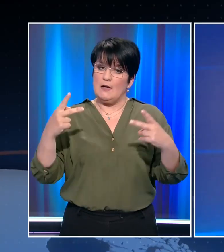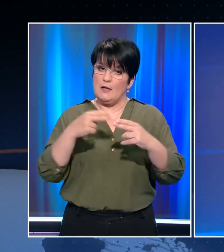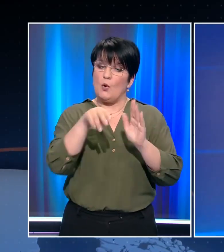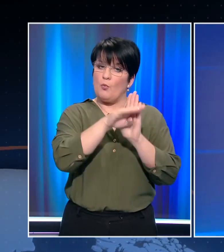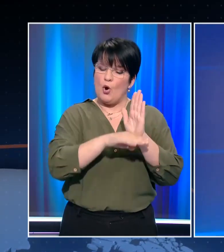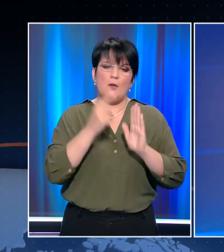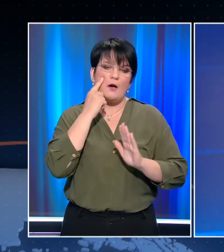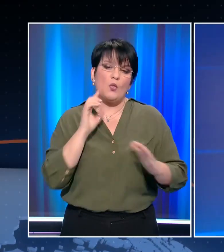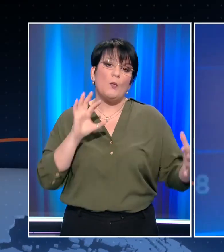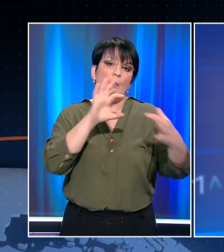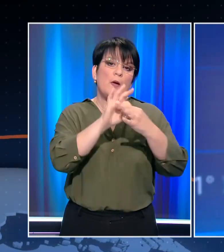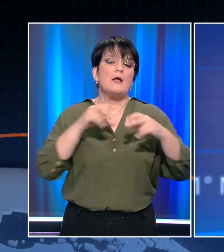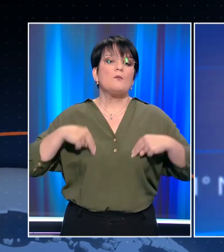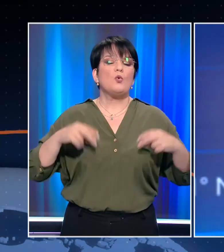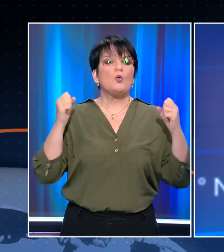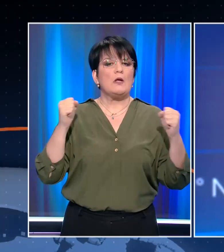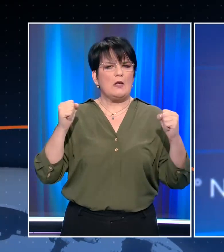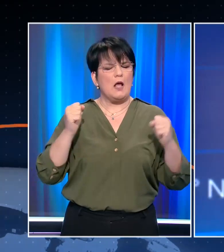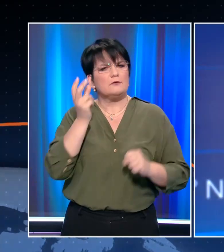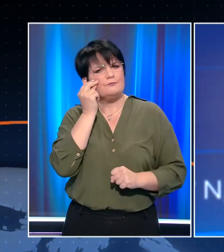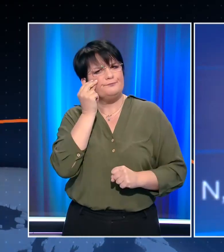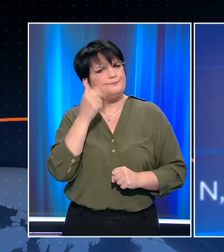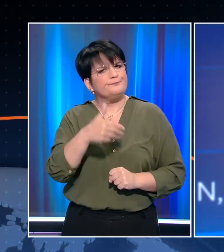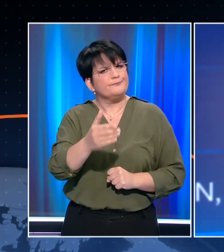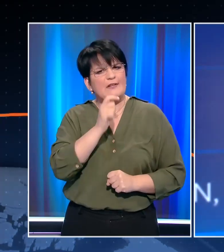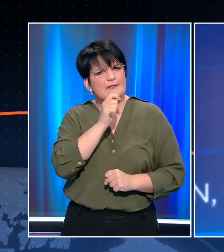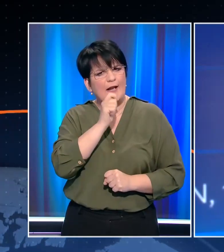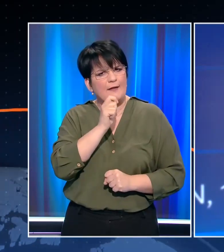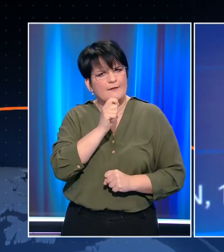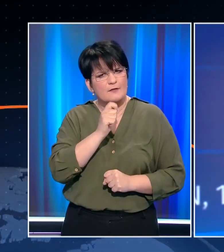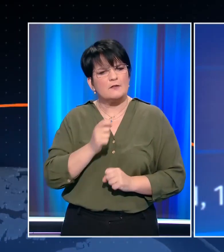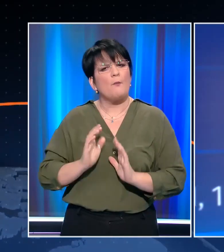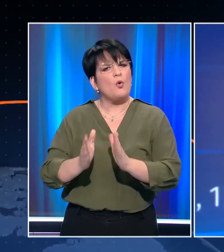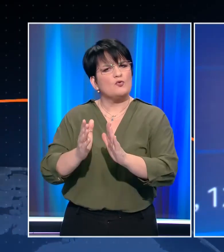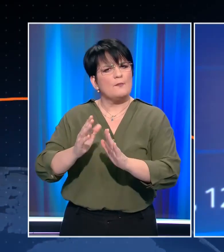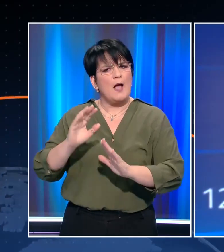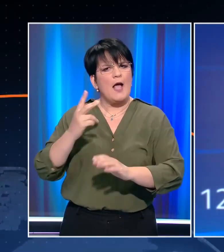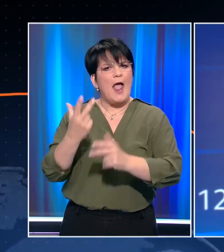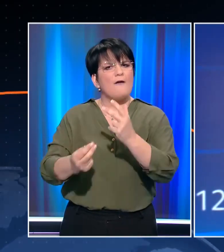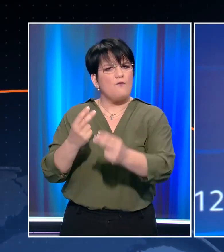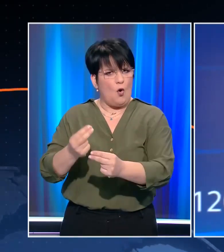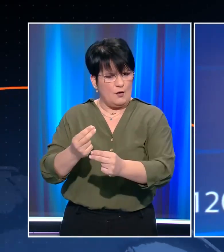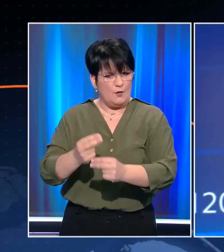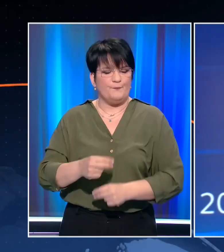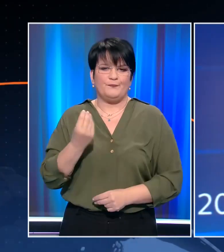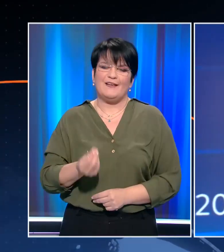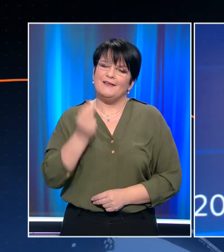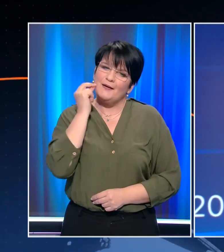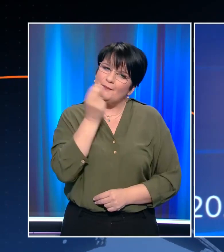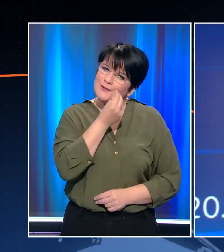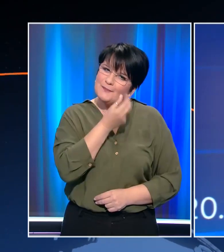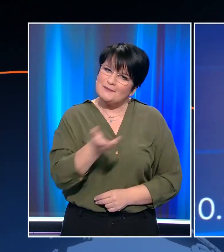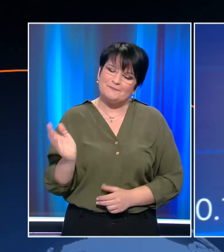Με το πρόγραμμά μας για να συνδεθούμε με το Υπουργείο Υγείας και να παρακολουθήσουμε την συνέντευξη τύπου για την πορεία της εμβολιαστικής κάλυψης. Καλό σας